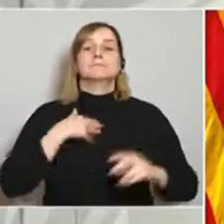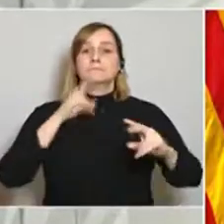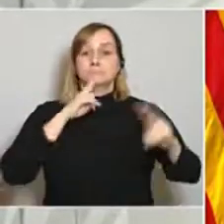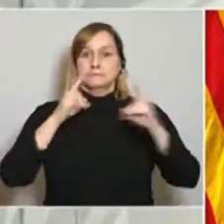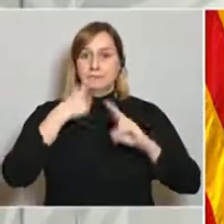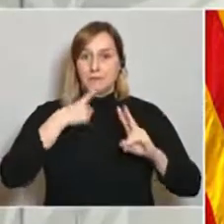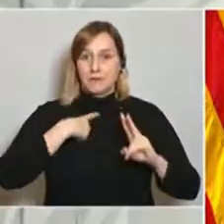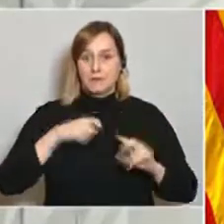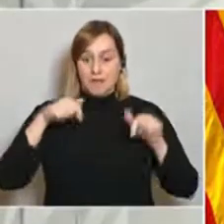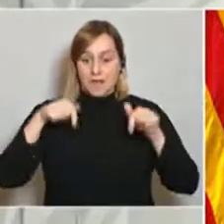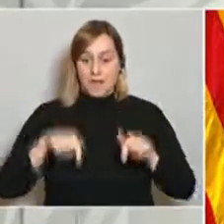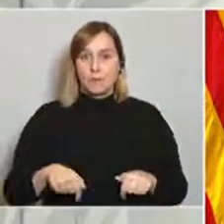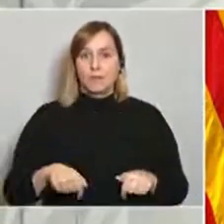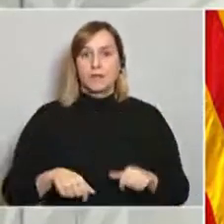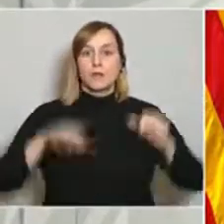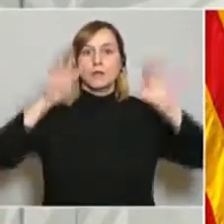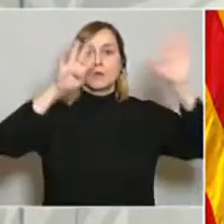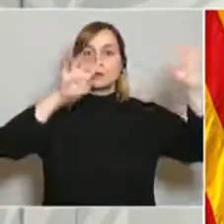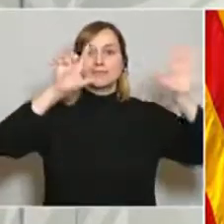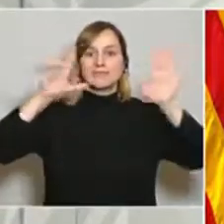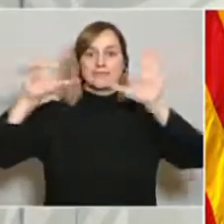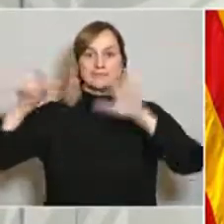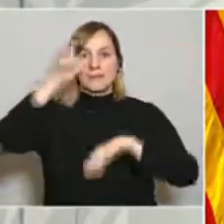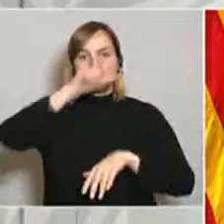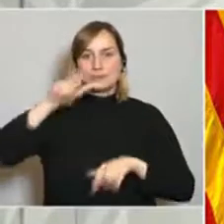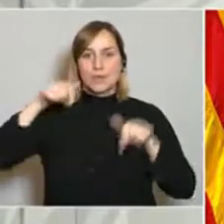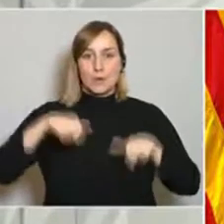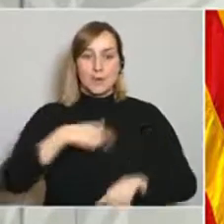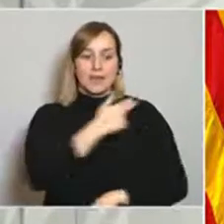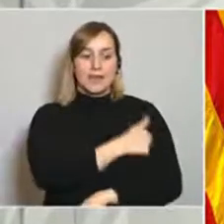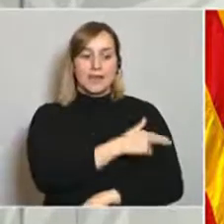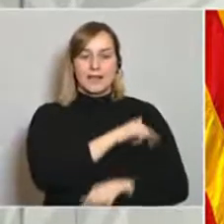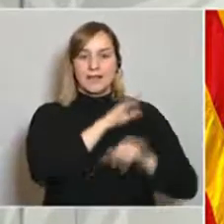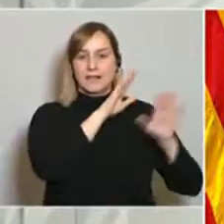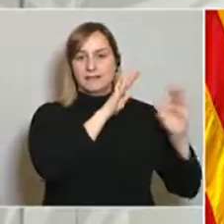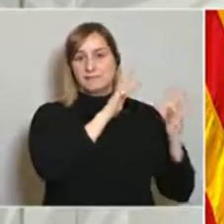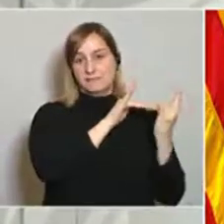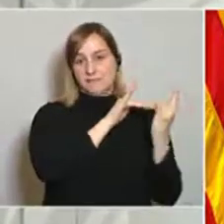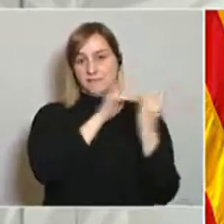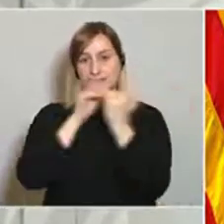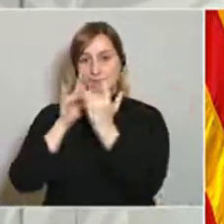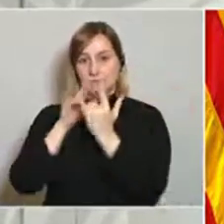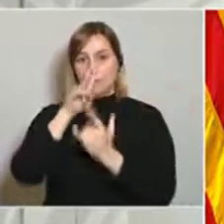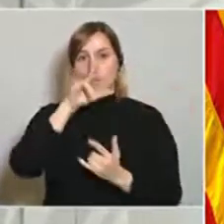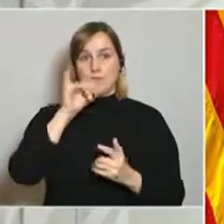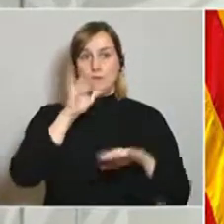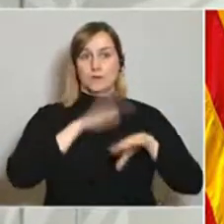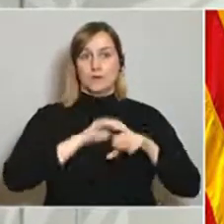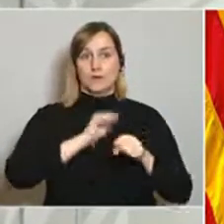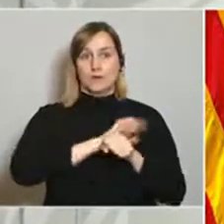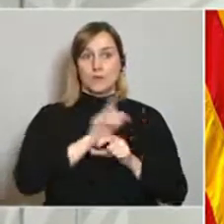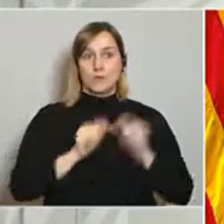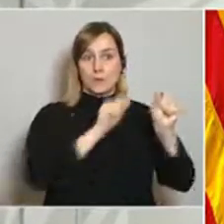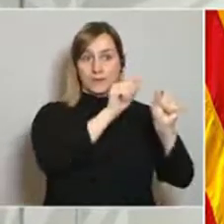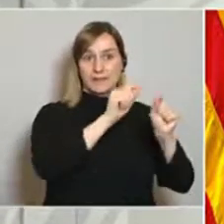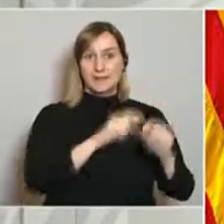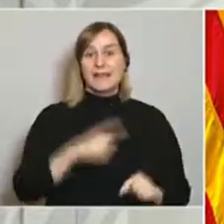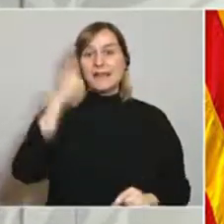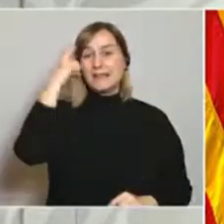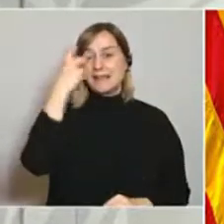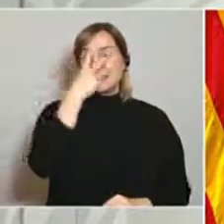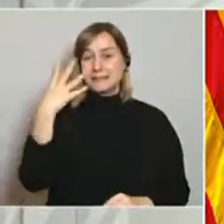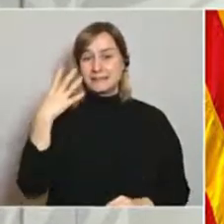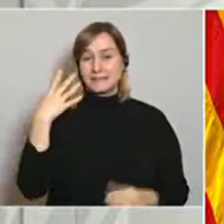Avui, 977 persones estan ingressades en llits de crítics per Covid. És el primer dia des del 25 de